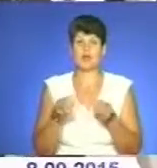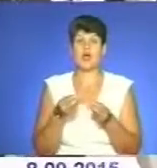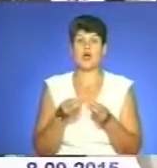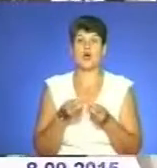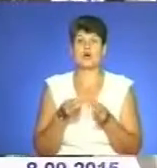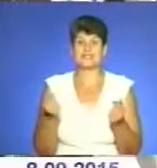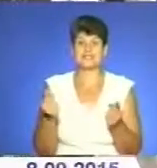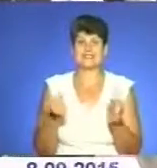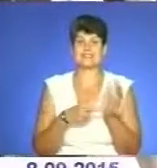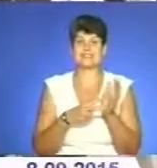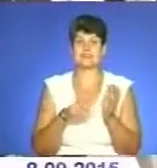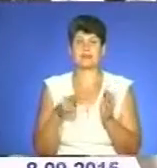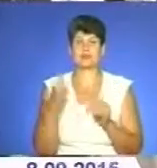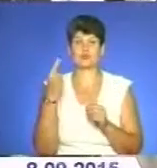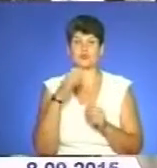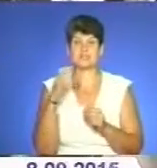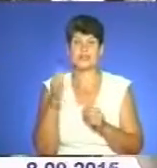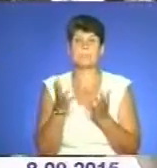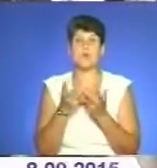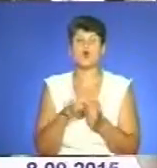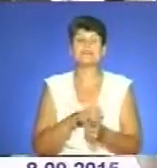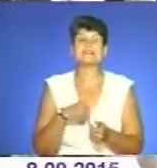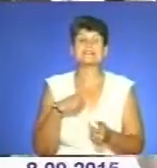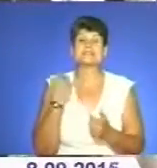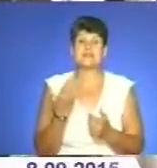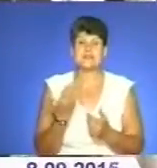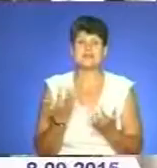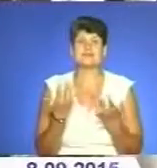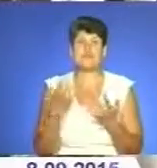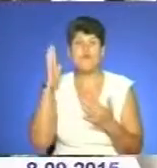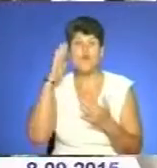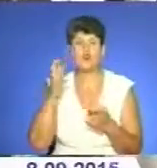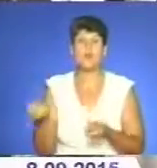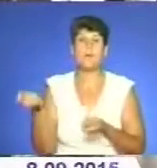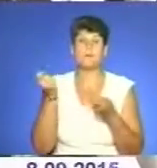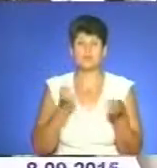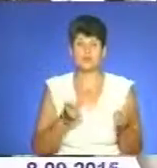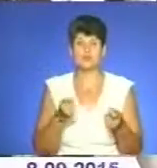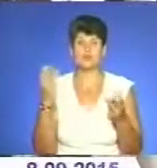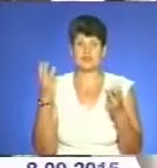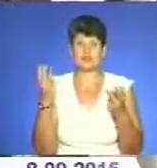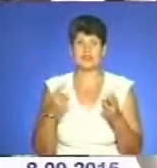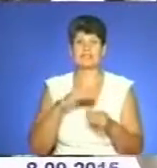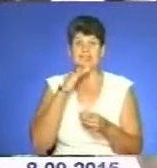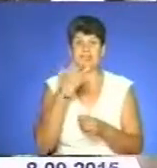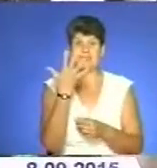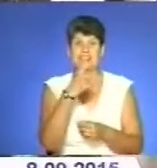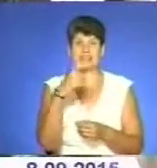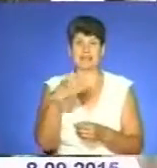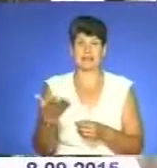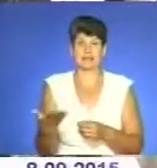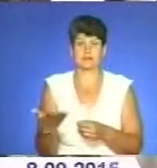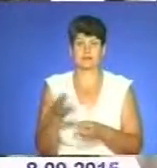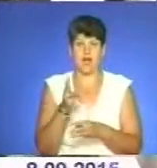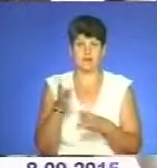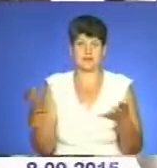ствола – 7 літрів за секунду. Будьте самі, що води, яку привезуть з собою пожежники, вистачає на 5 хвилин гасіння. І оці